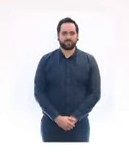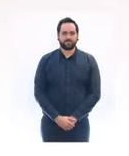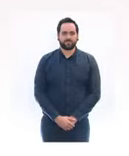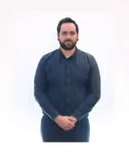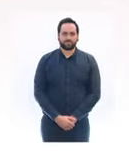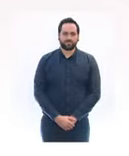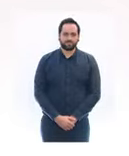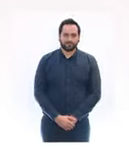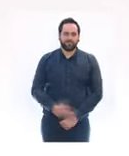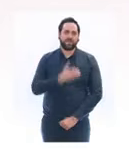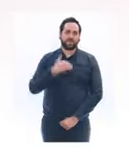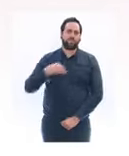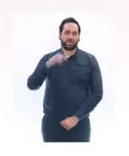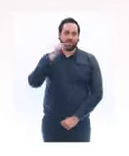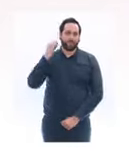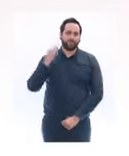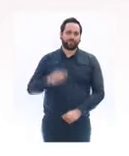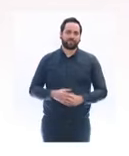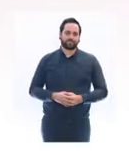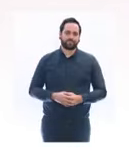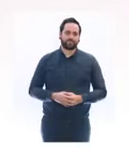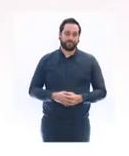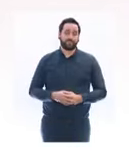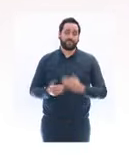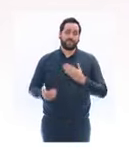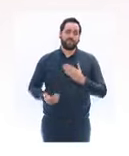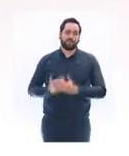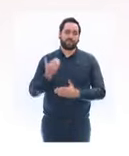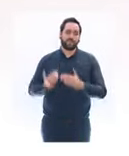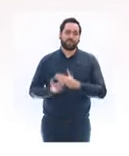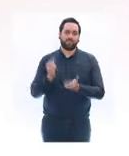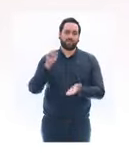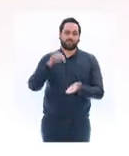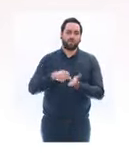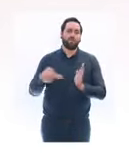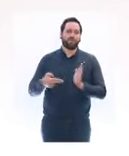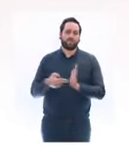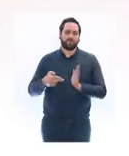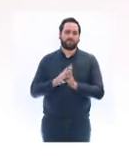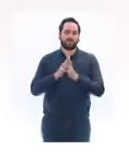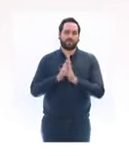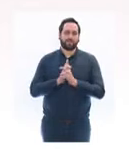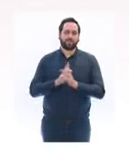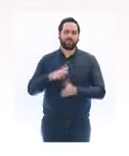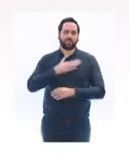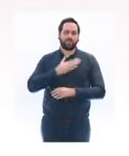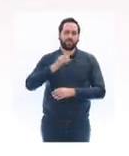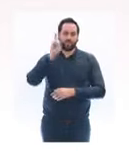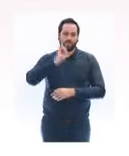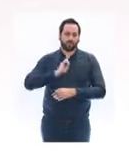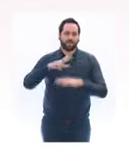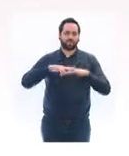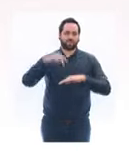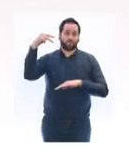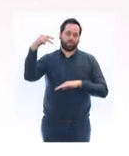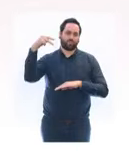Mesdames et Messieurs, ce matin, en la basilique Notre-Dame de l'Assomption à Nice, aux alentours